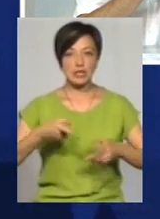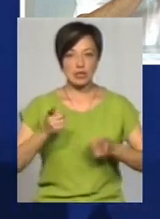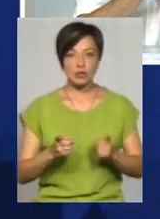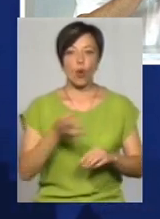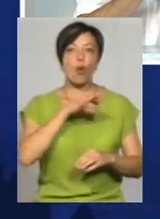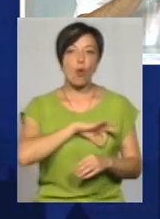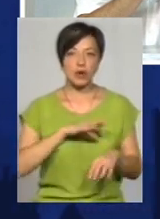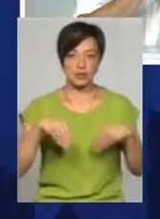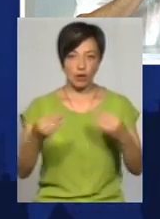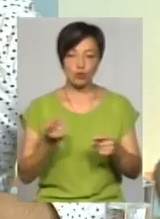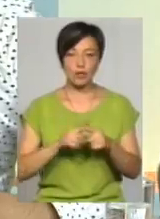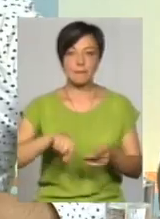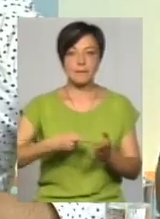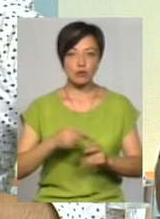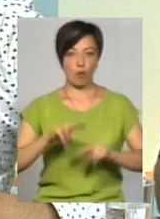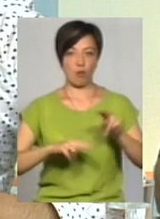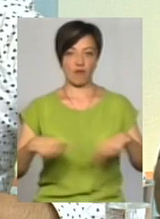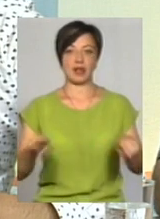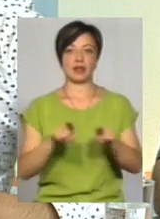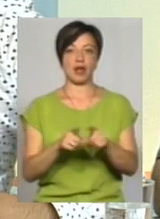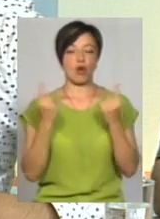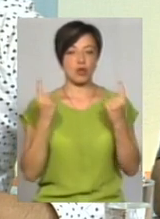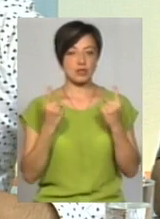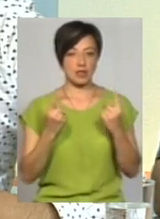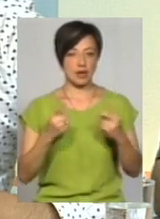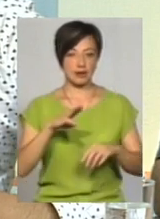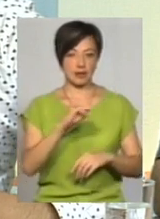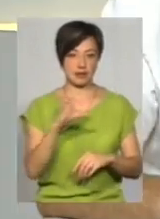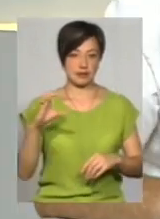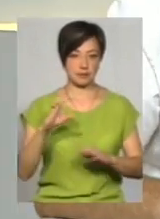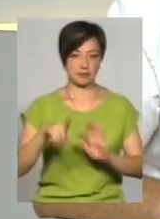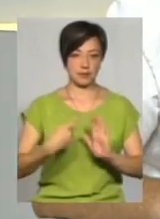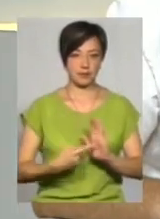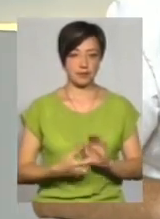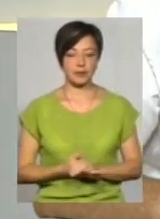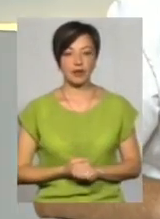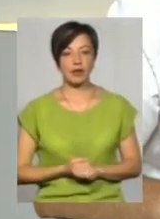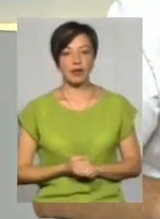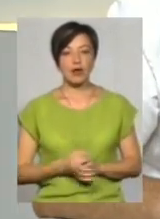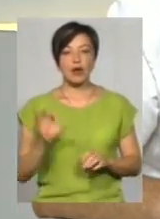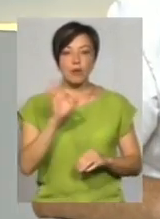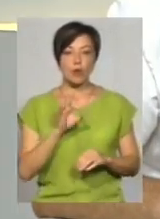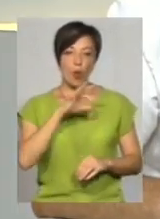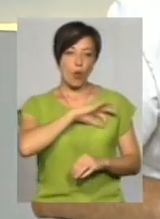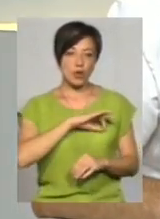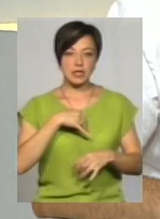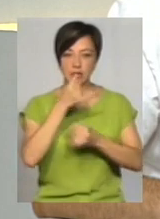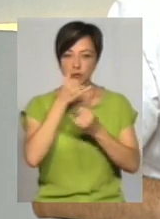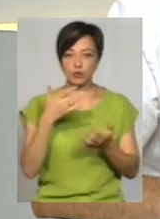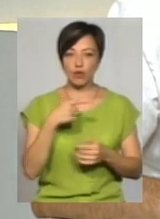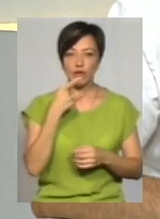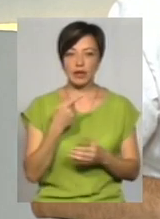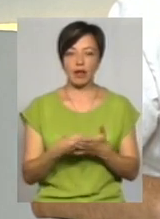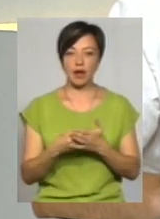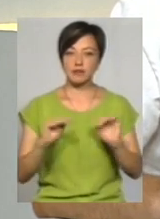користь якусь дало те, що місто побудувало такий колосальний об'єкт. Якщо говорити за користь, я не можу говорити про тариф, що він має